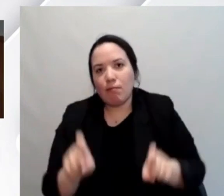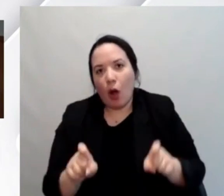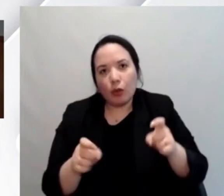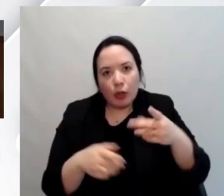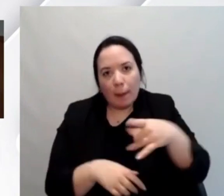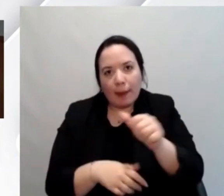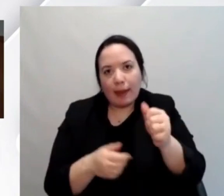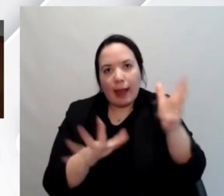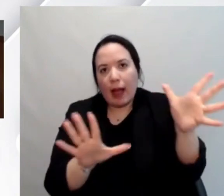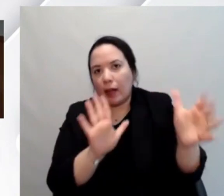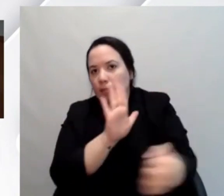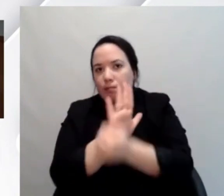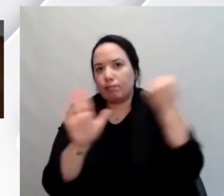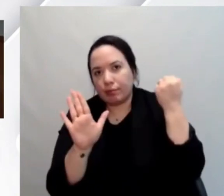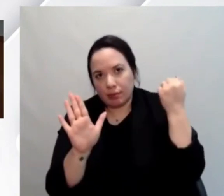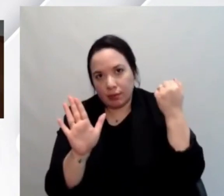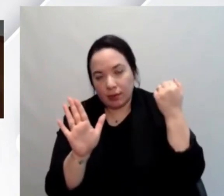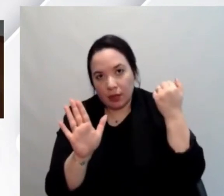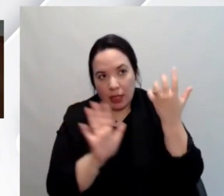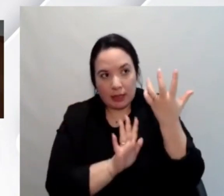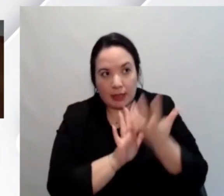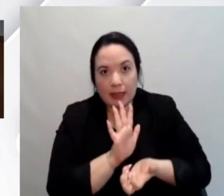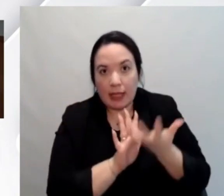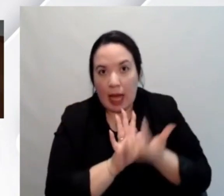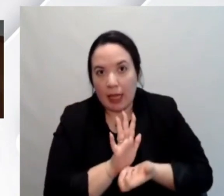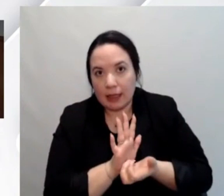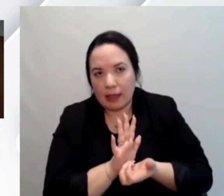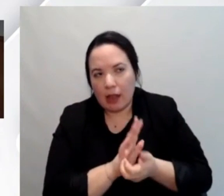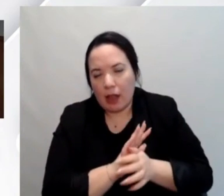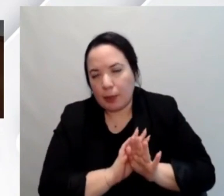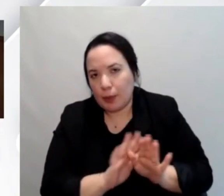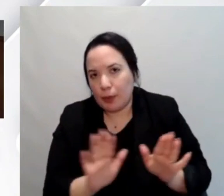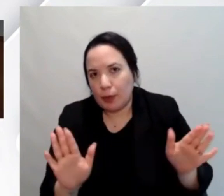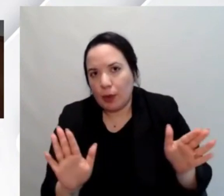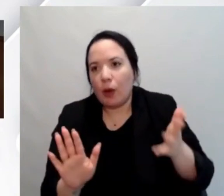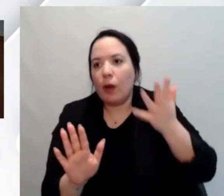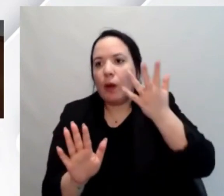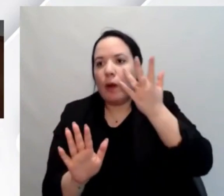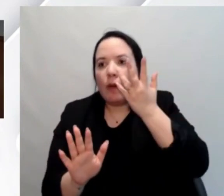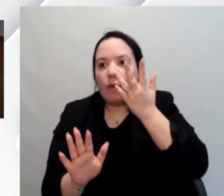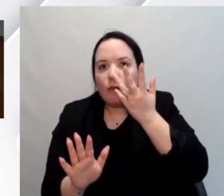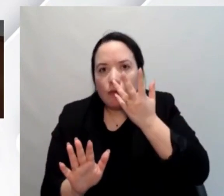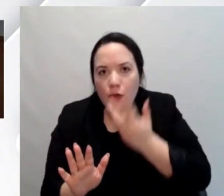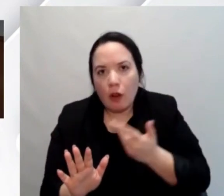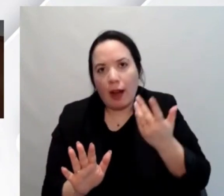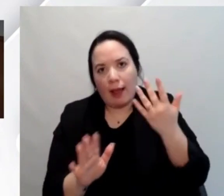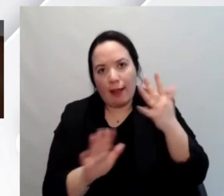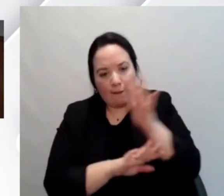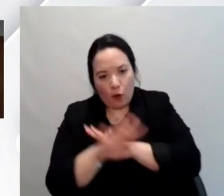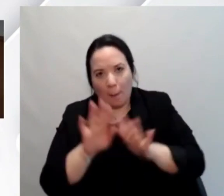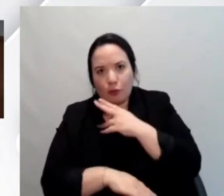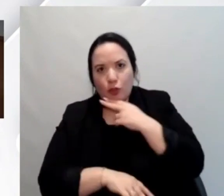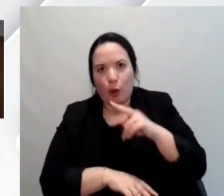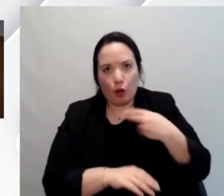amministrazioni come oggetti scaricabili e vorrei caricare le mie informazioni il meno possibile perché abbiamo speed abbiamo l